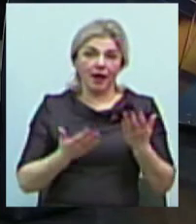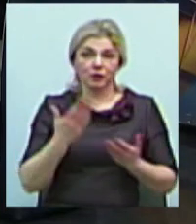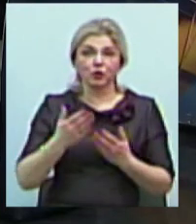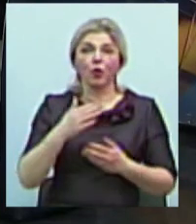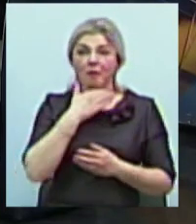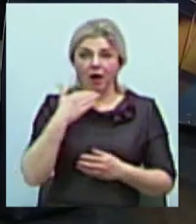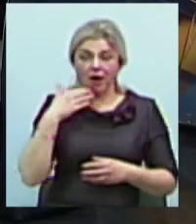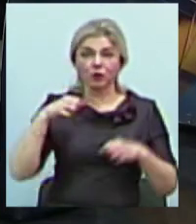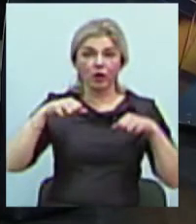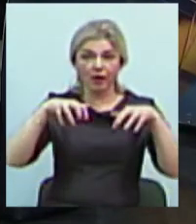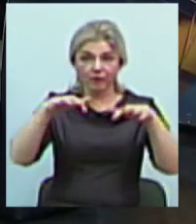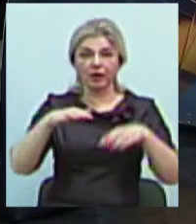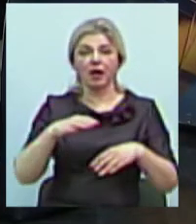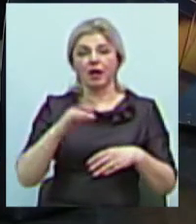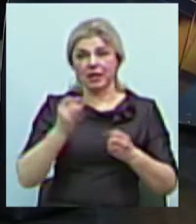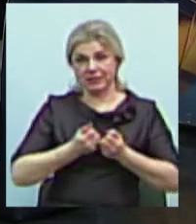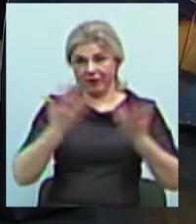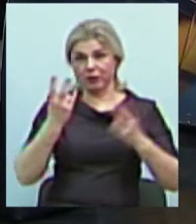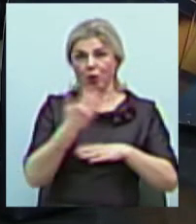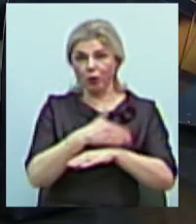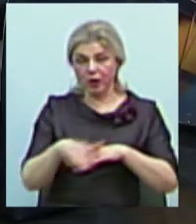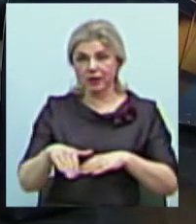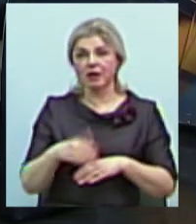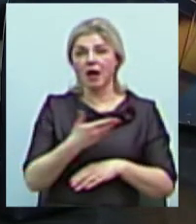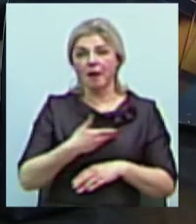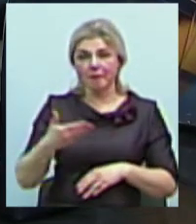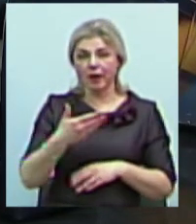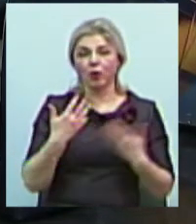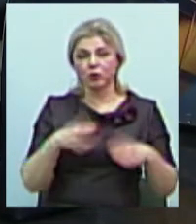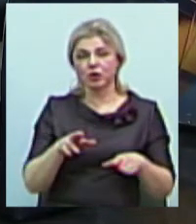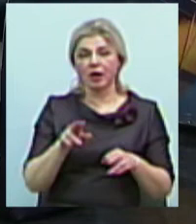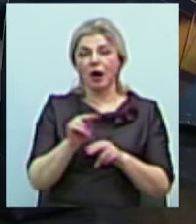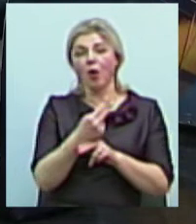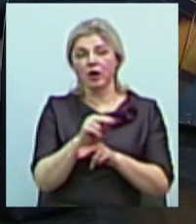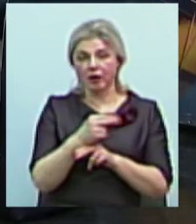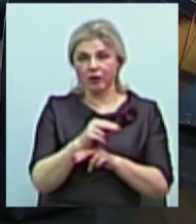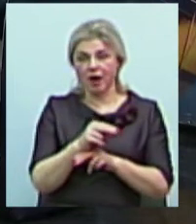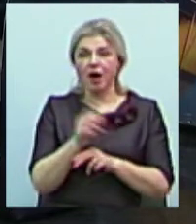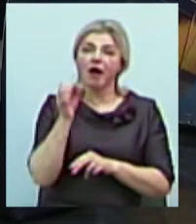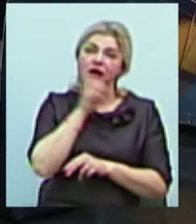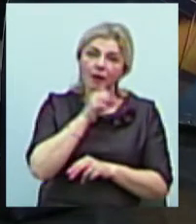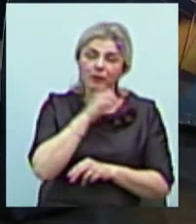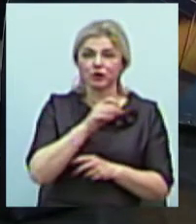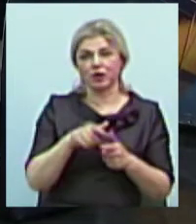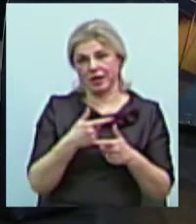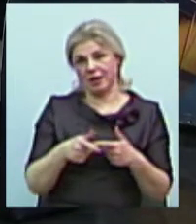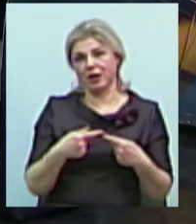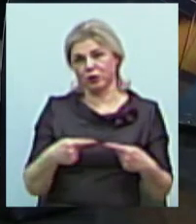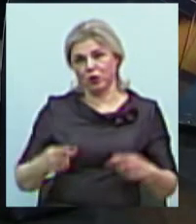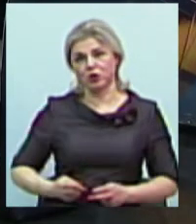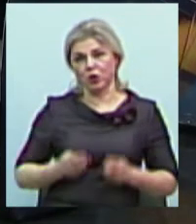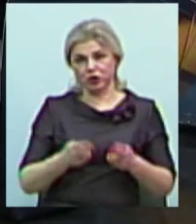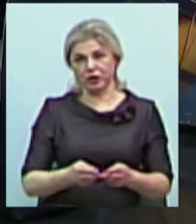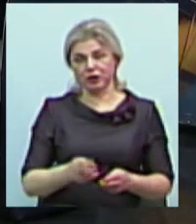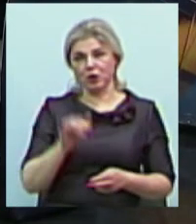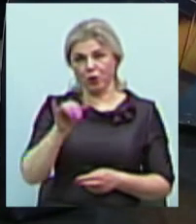дуже багато, вулиця в освітлені, то, мабуть, якимось чином вона корелює з ростом з лучинності.